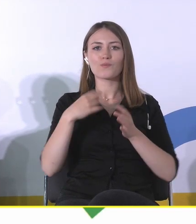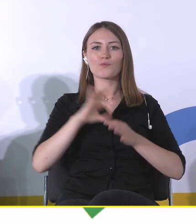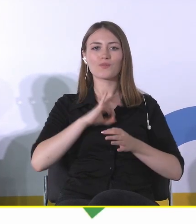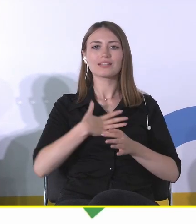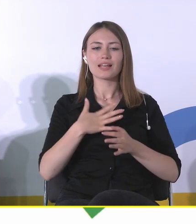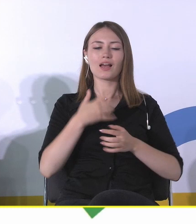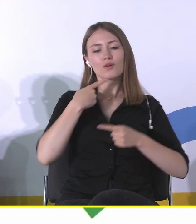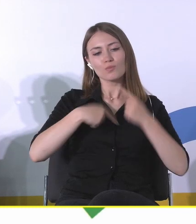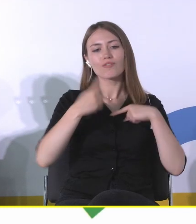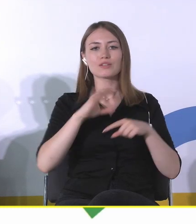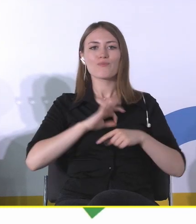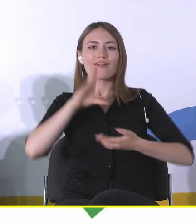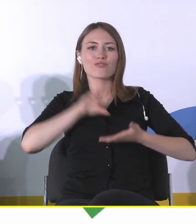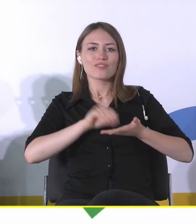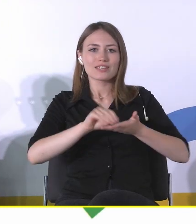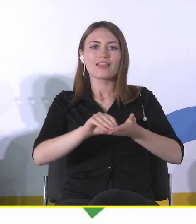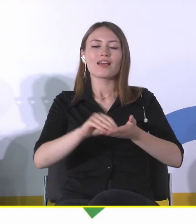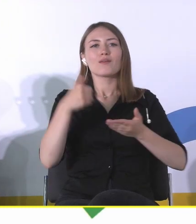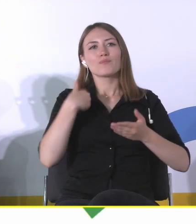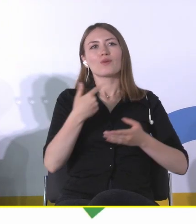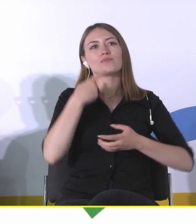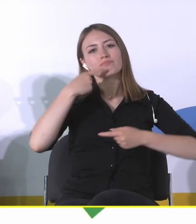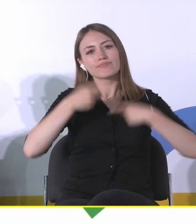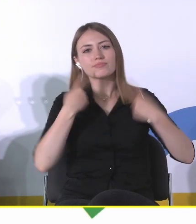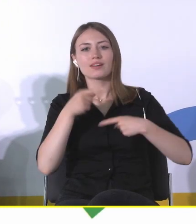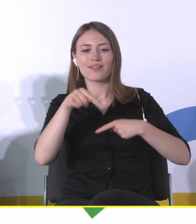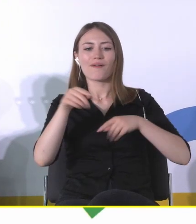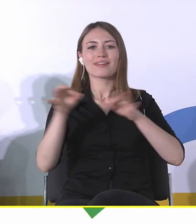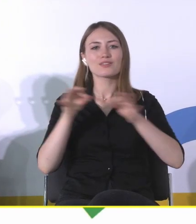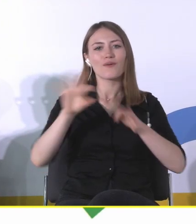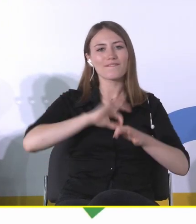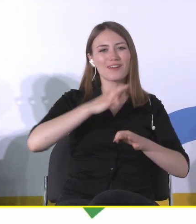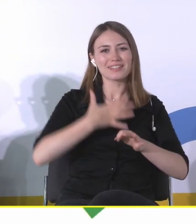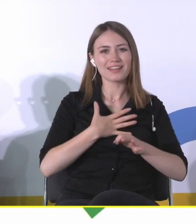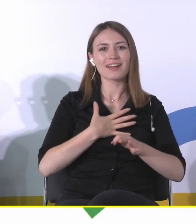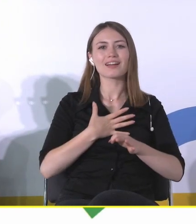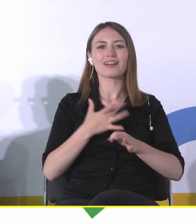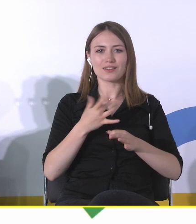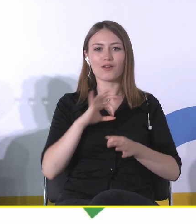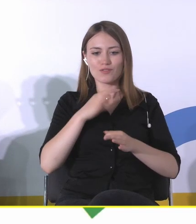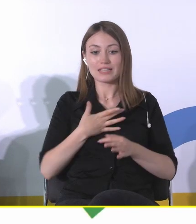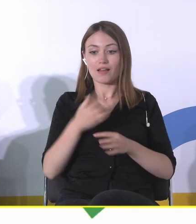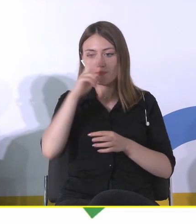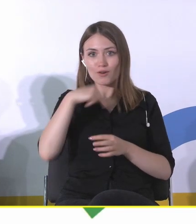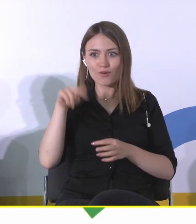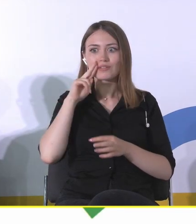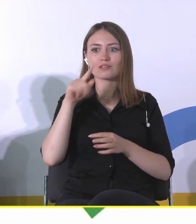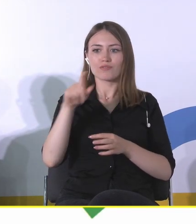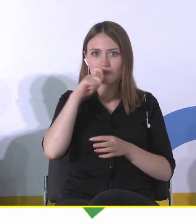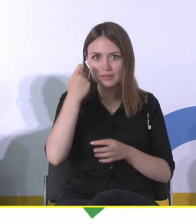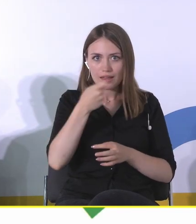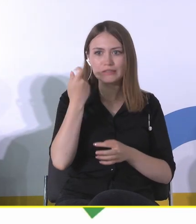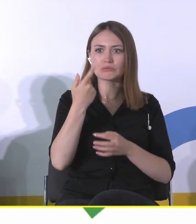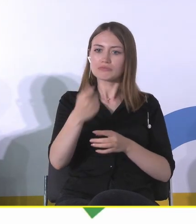doświadczeń, jak sobie zacząłem opowiadać, poznawać tą historię swoją własną, własną, potem rodziców, potem dziadków, potem pradziadków i tak